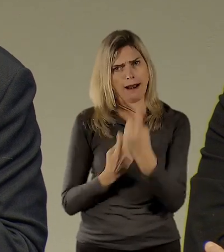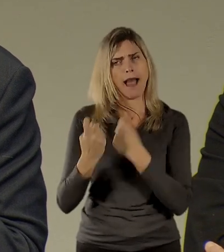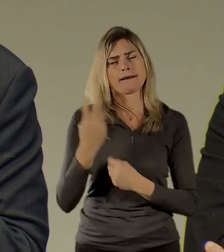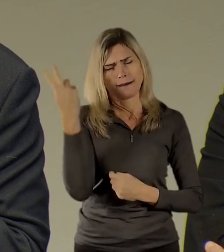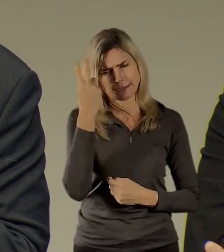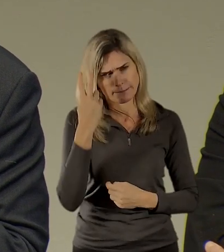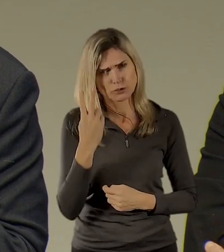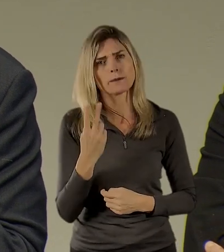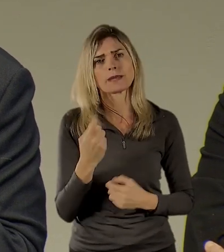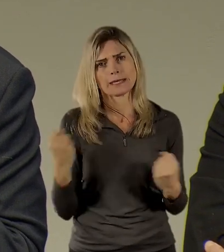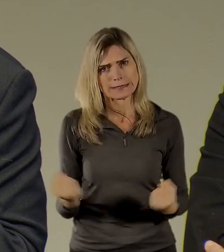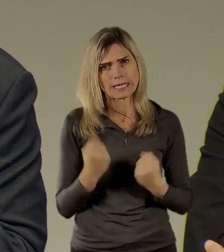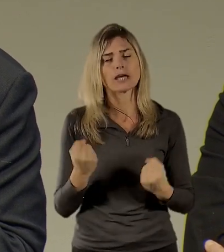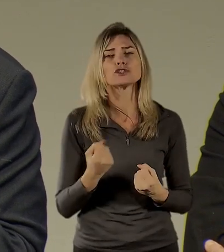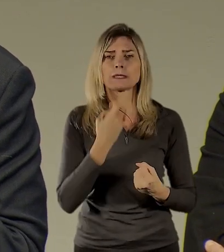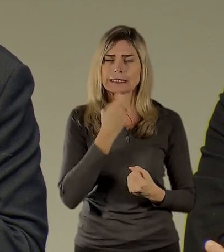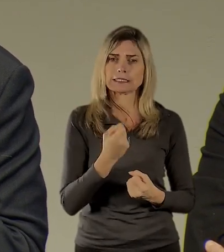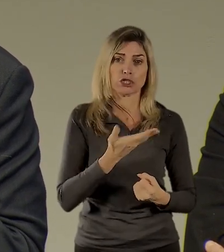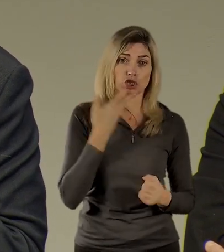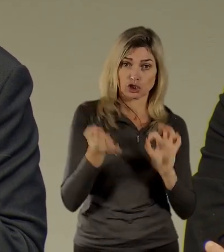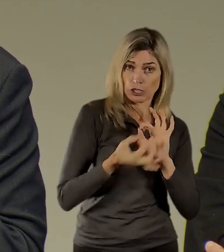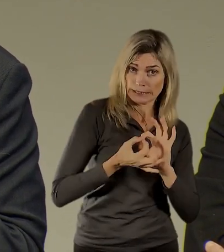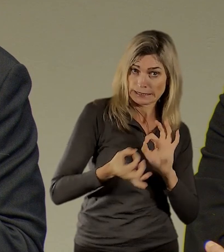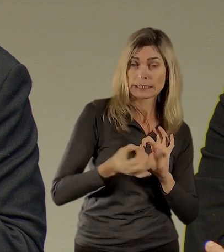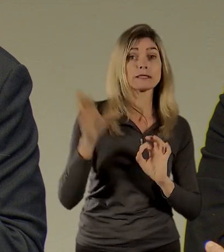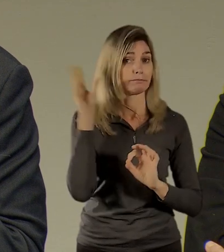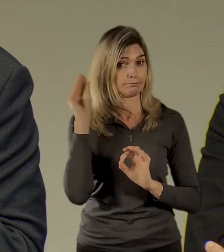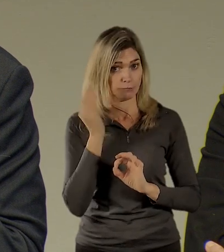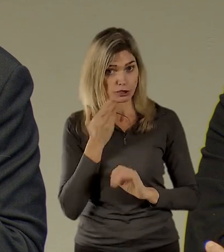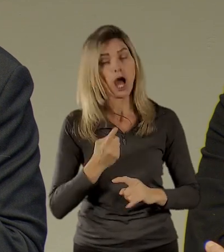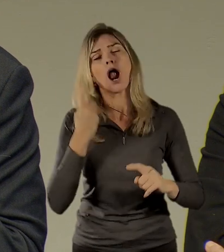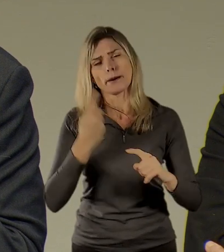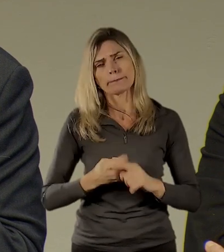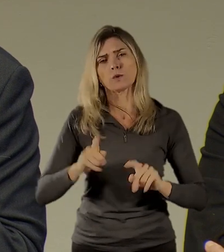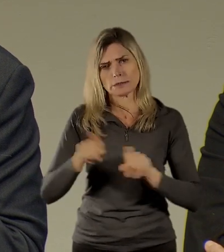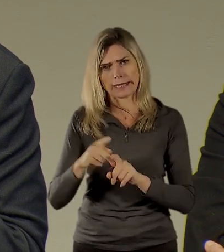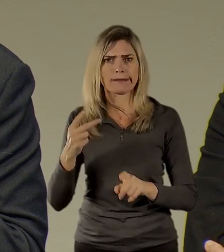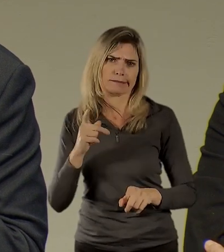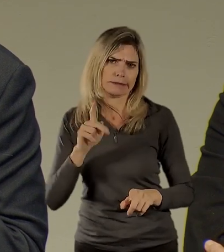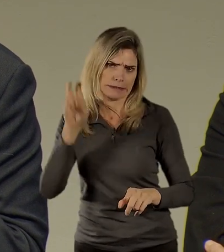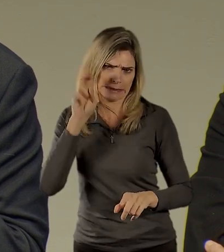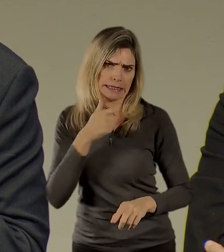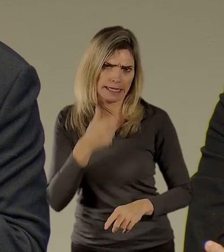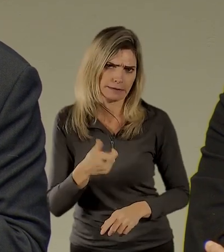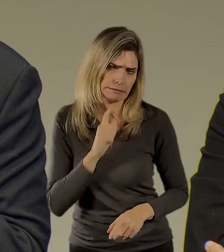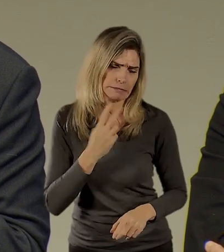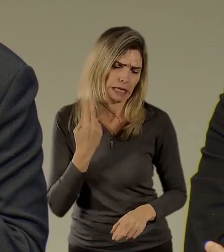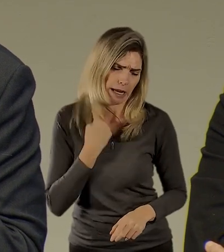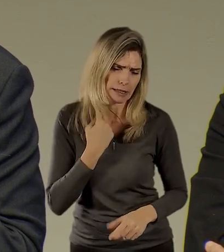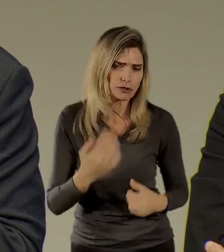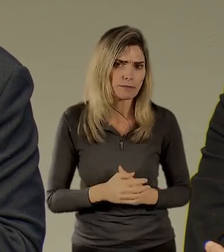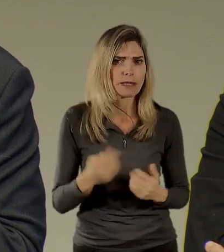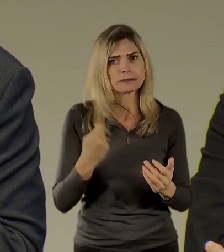ty expozice minimálně dvojazyčné, takže i proto některé věci možná můžou i z těch návrhů